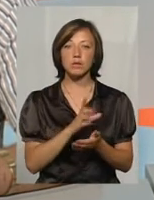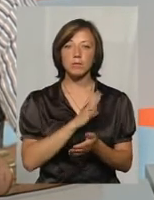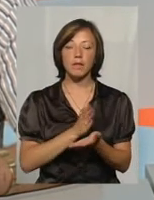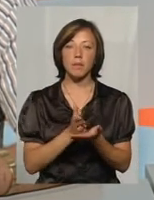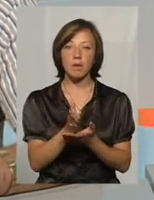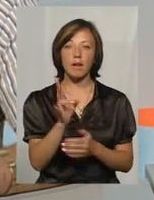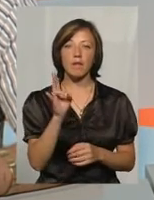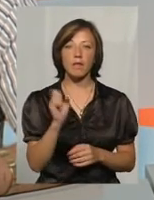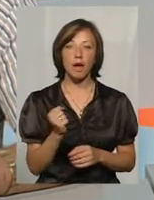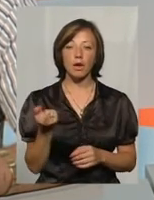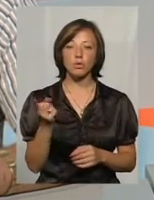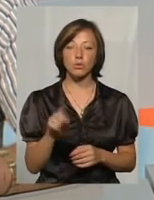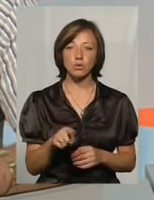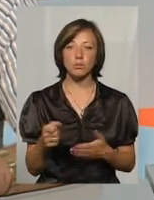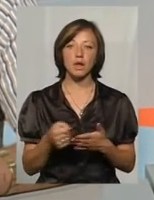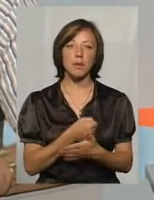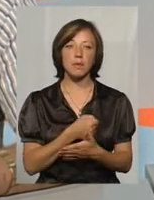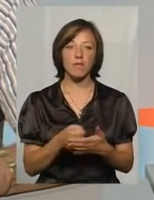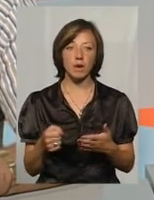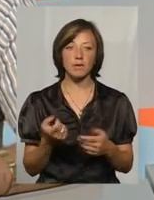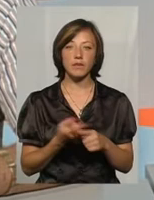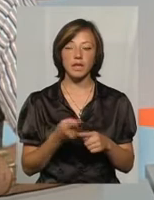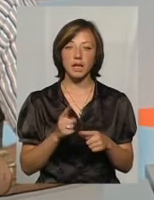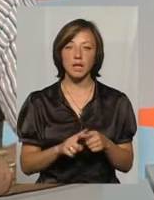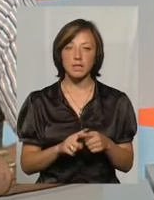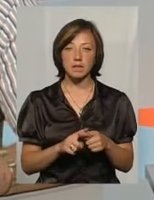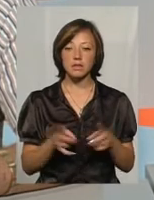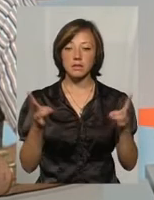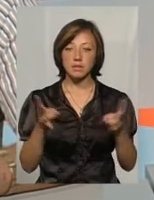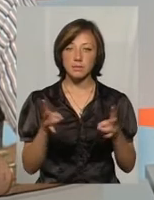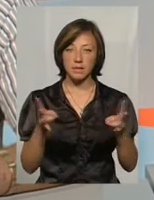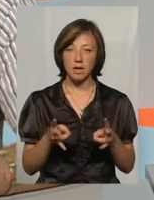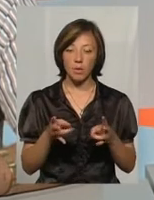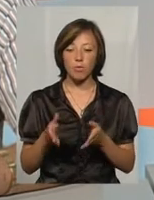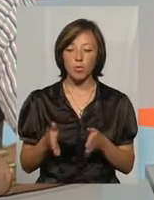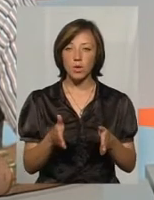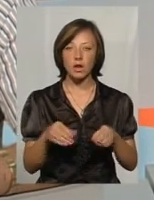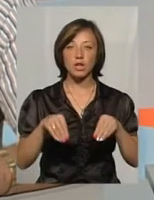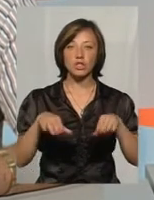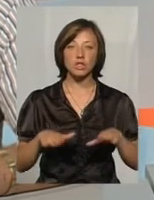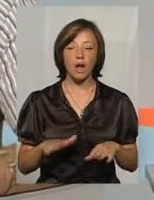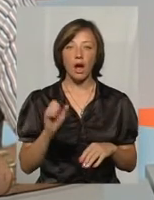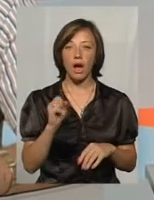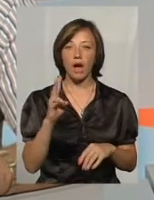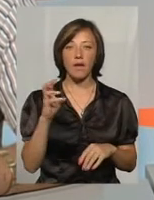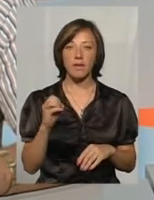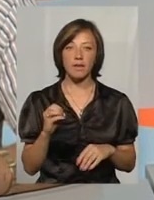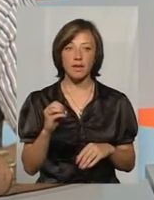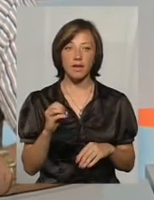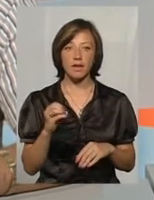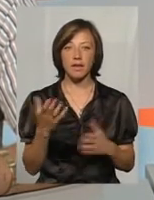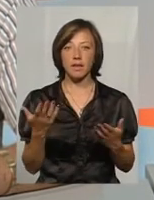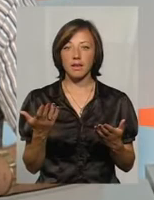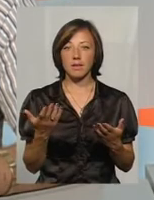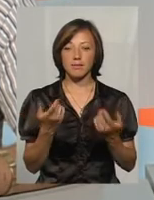на те, щоб ми добивалися цілесообразних путей розрішення, а не тонуть в частностях,